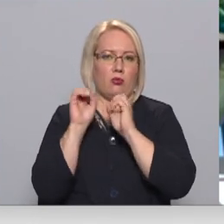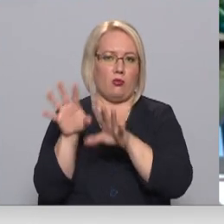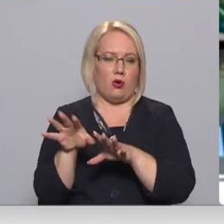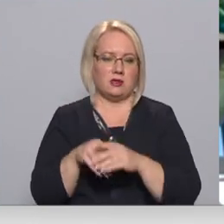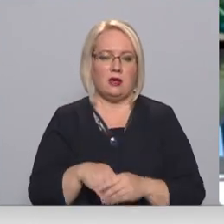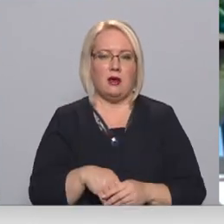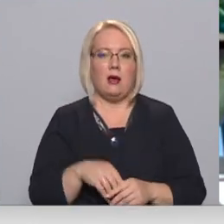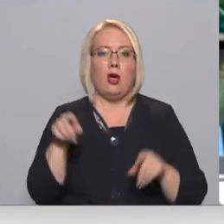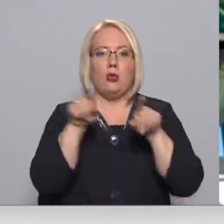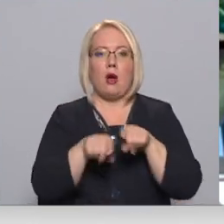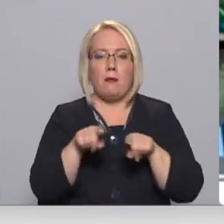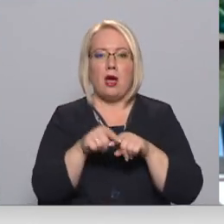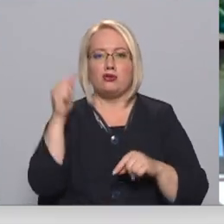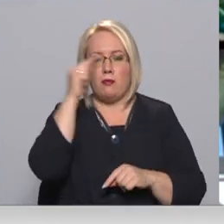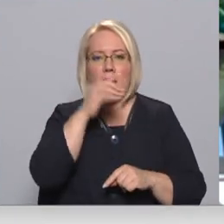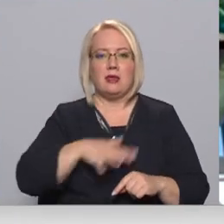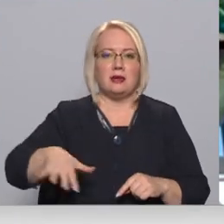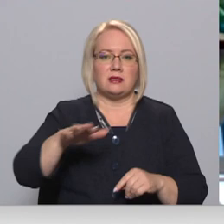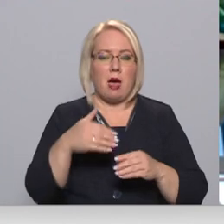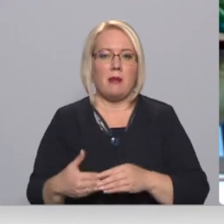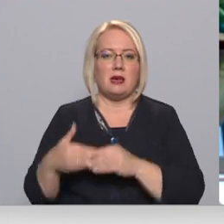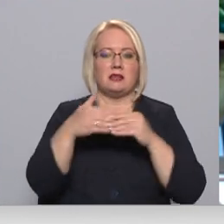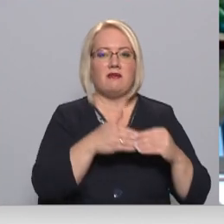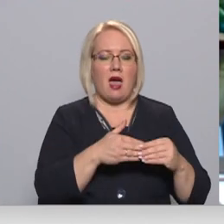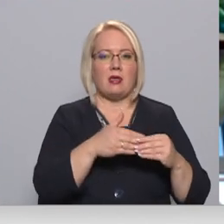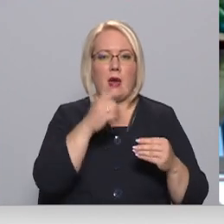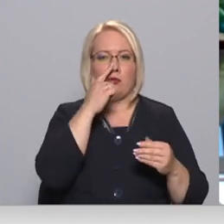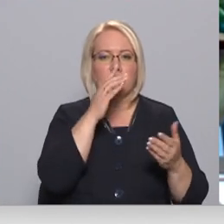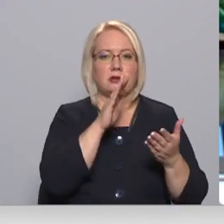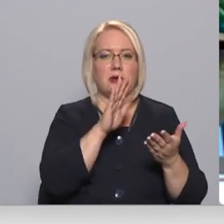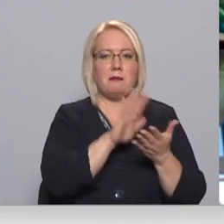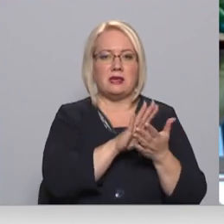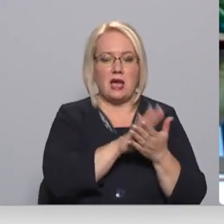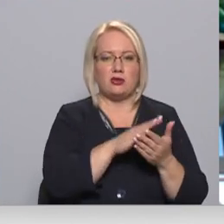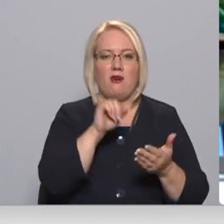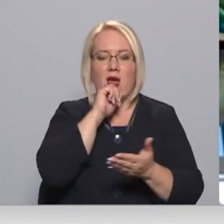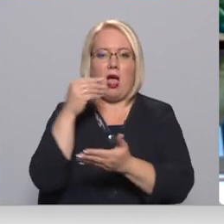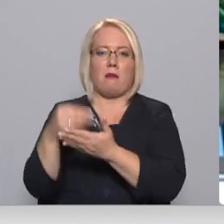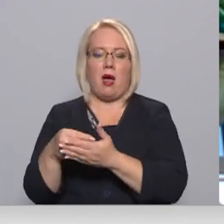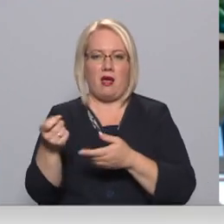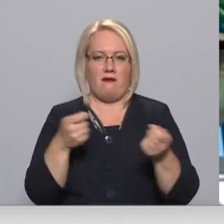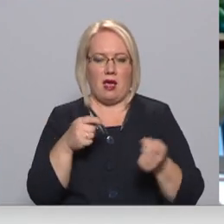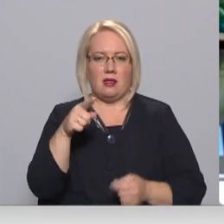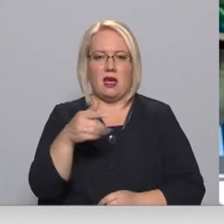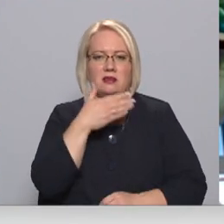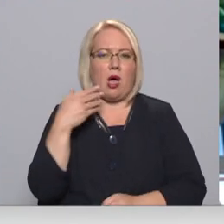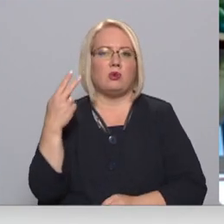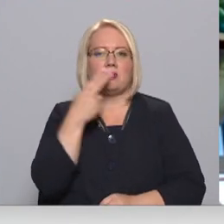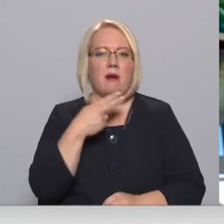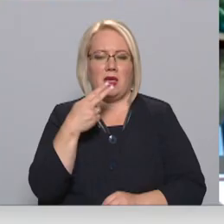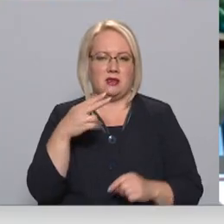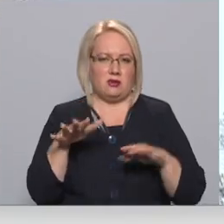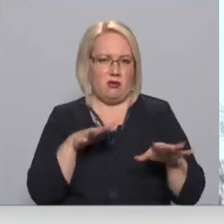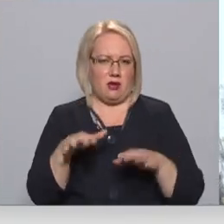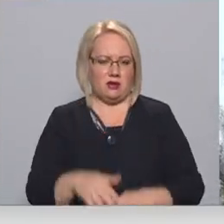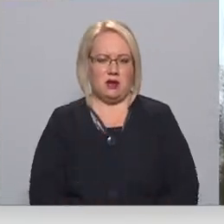Respektīvi, no to pašu melnzēmi mēs vedām uz visu kasti, jā, un pēc tam mēs viņu pērkam veikalā. Tā kā tas ir absolūti nesaimnieciski un pilnīgi